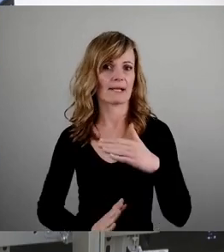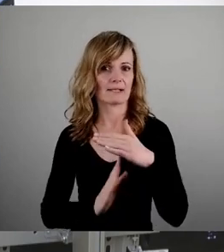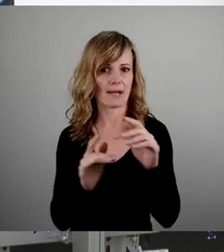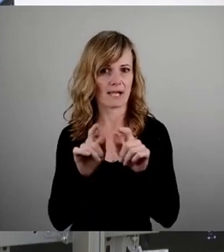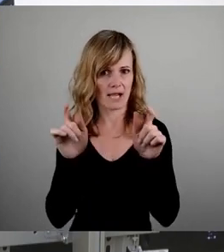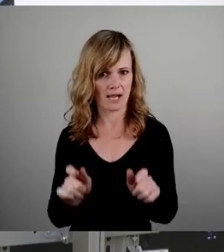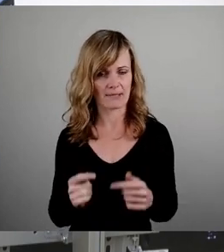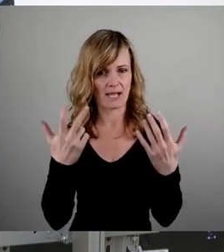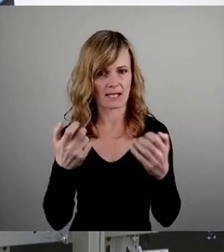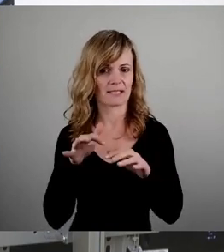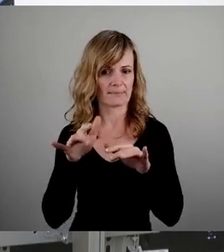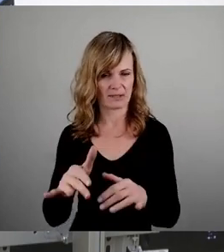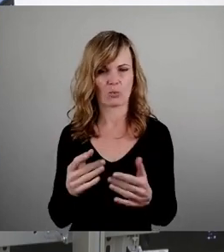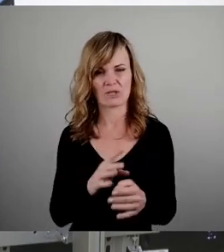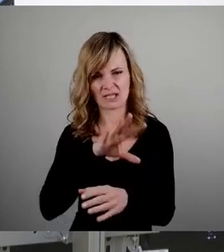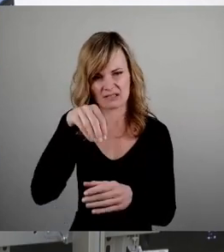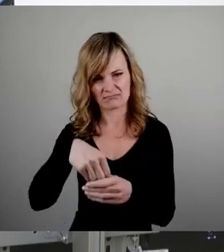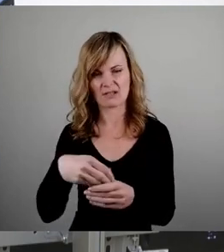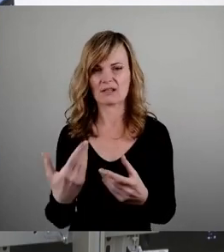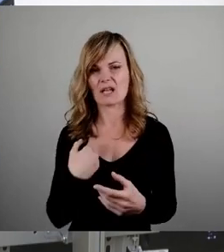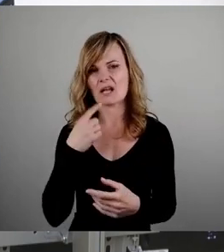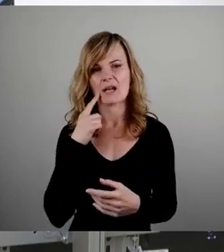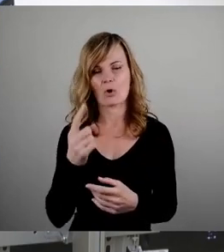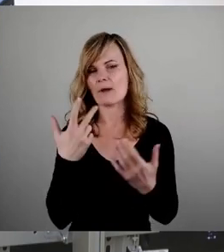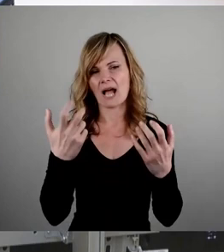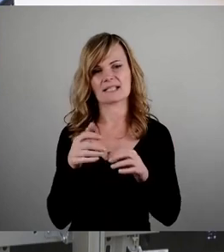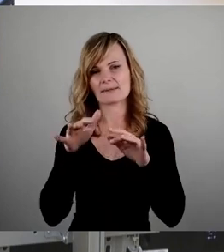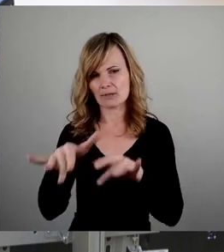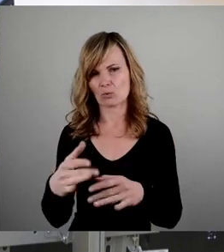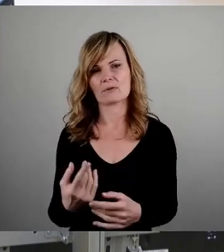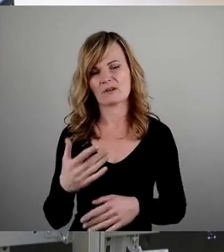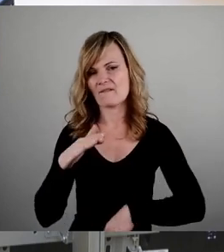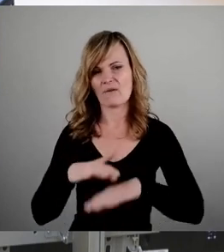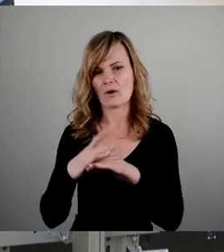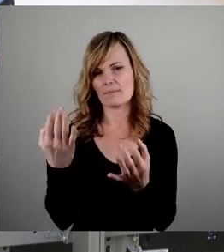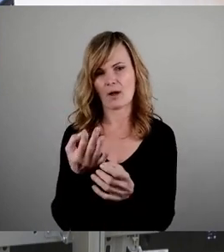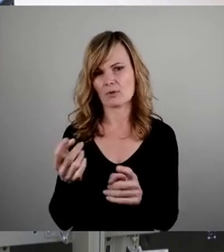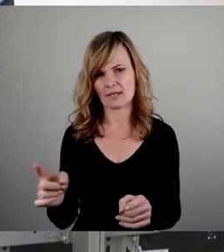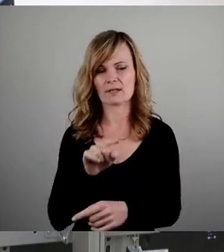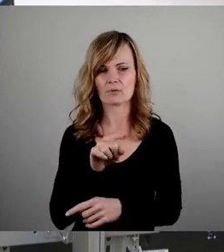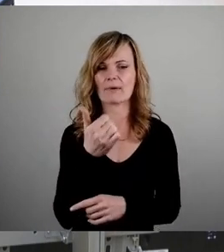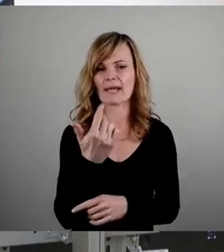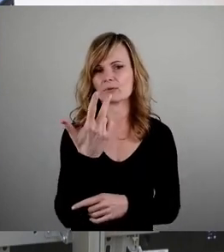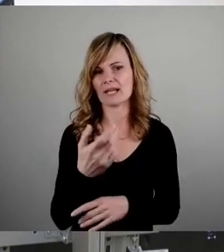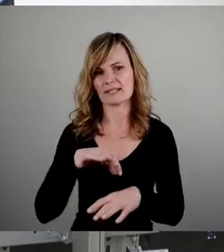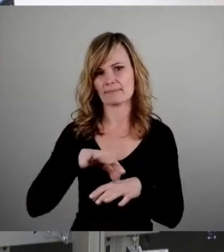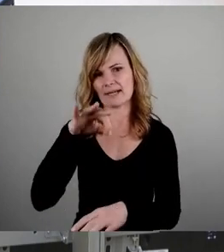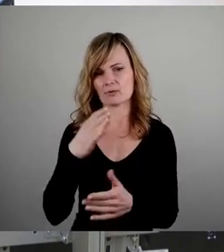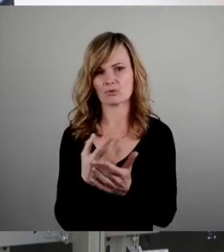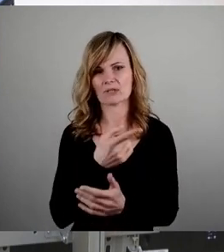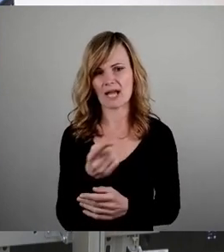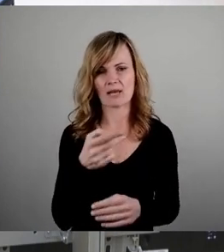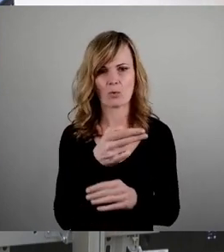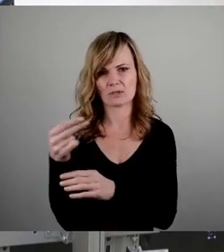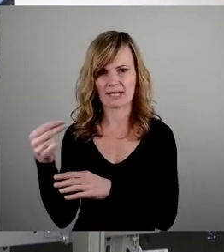80 Millionen an. Der sollte und wird wahrscheinlich nicht ausgeschöpft werden. Zum 31.03. sind bereits alle Hotels abgemietet,